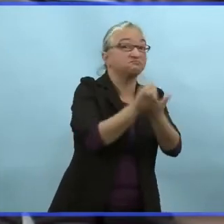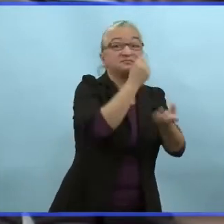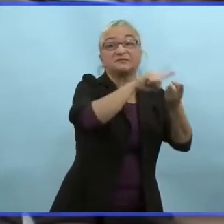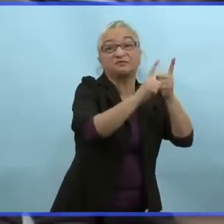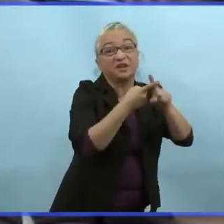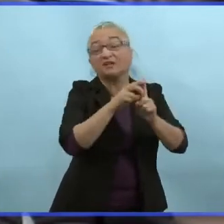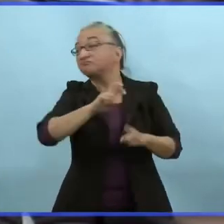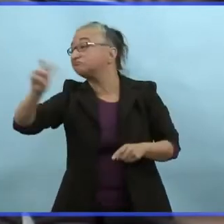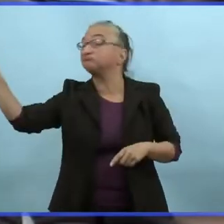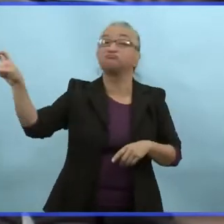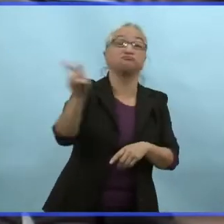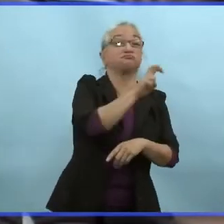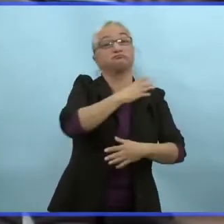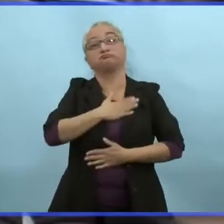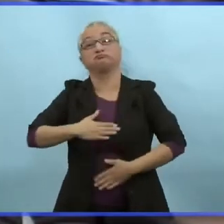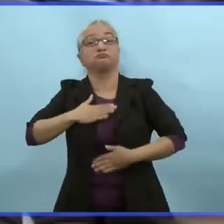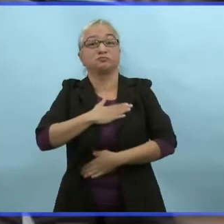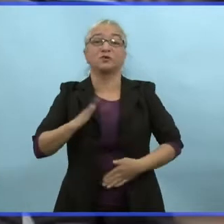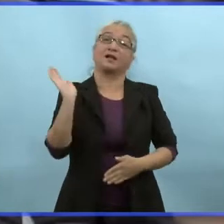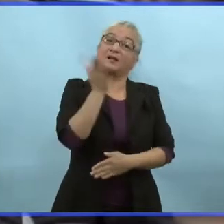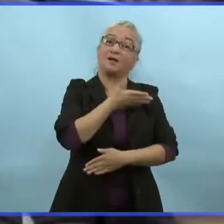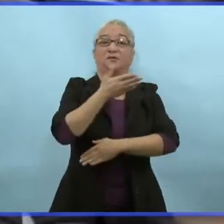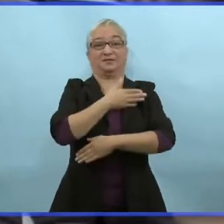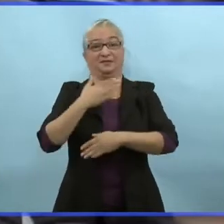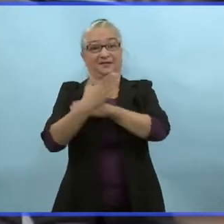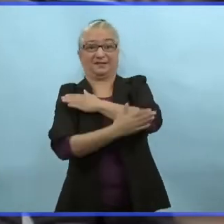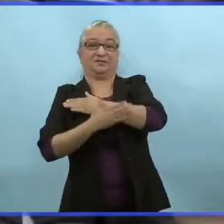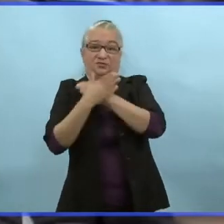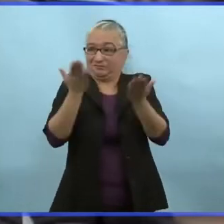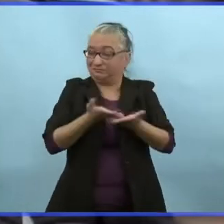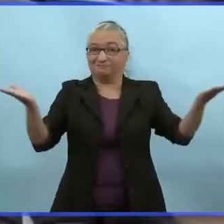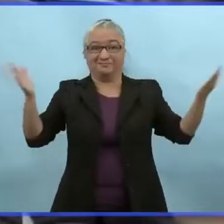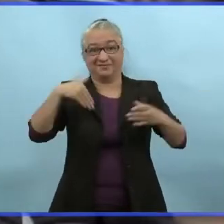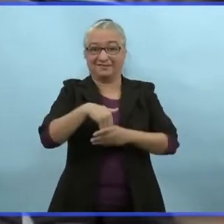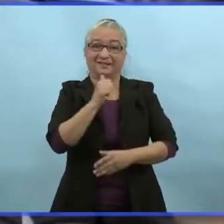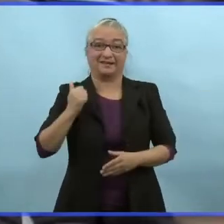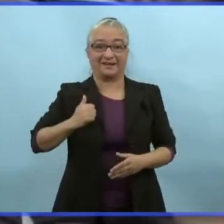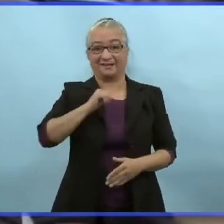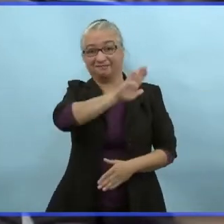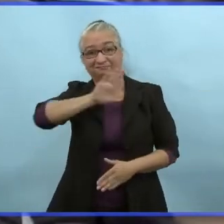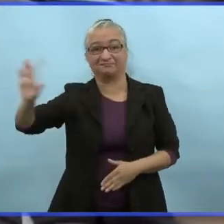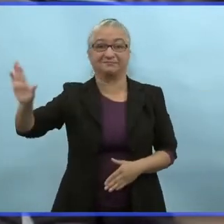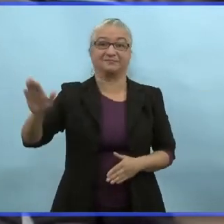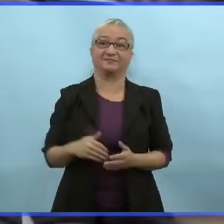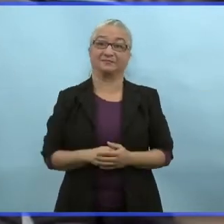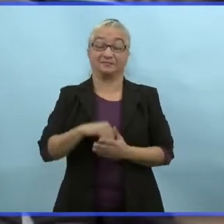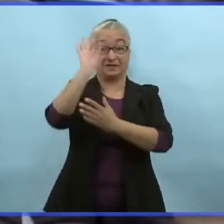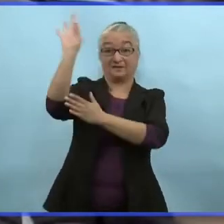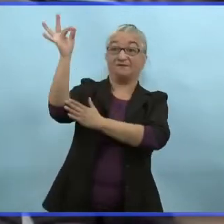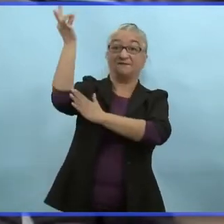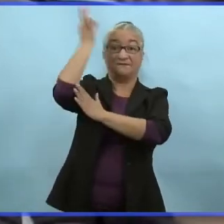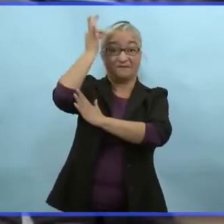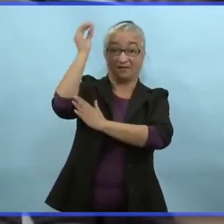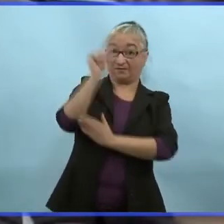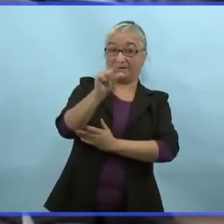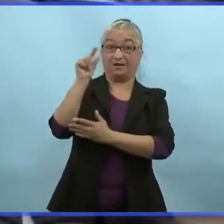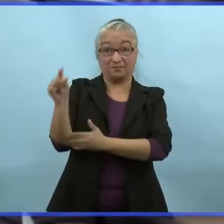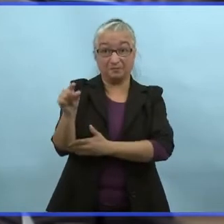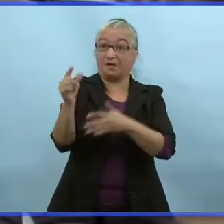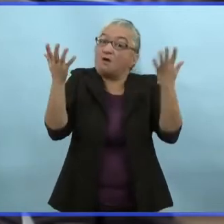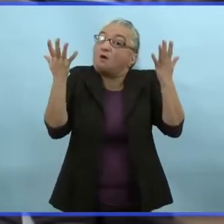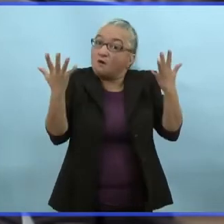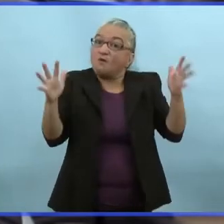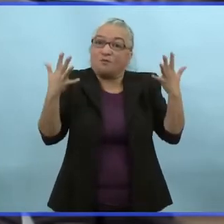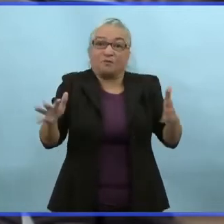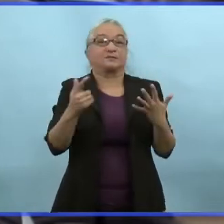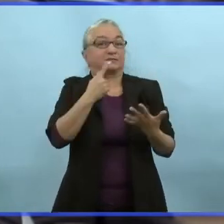famille, nos amis et profiter de tout ce que notre pays a à offrir. Le gouvernement fédéral a